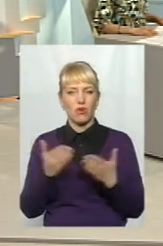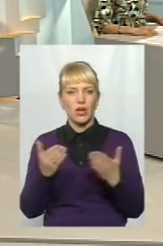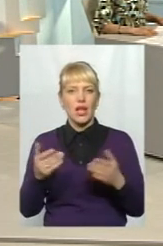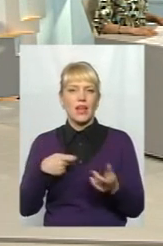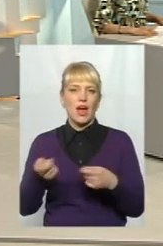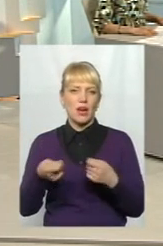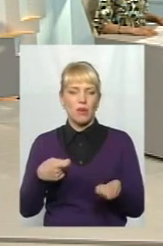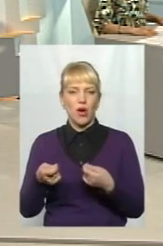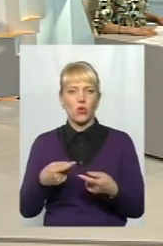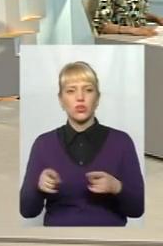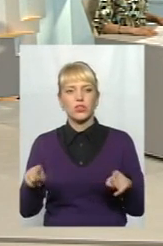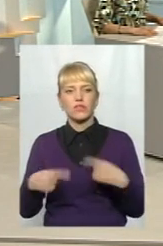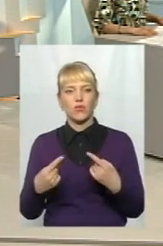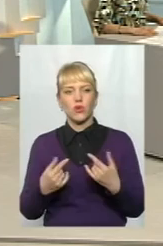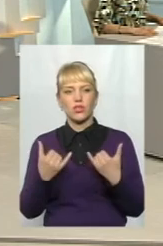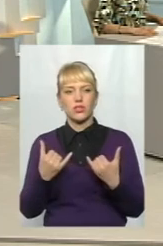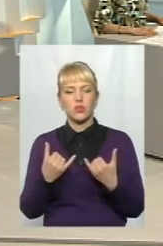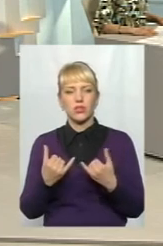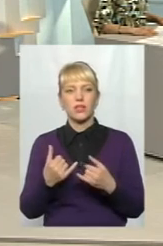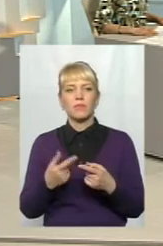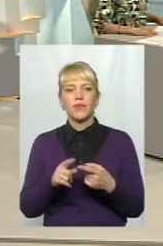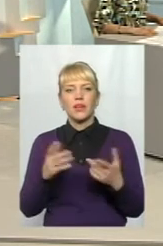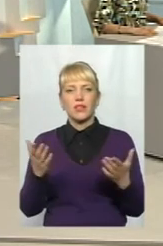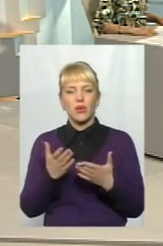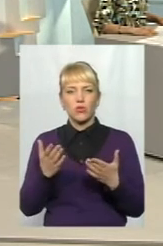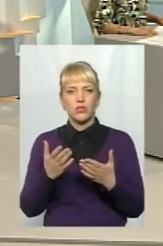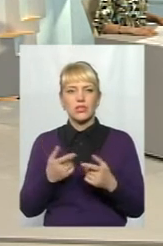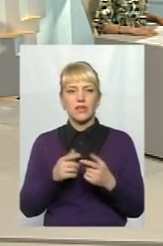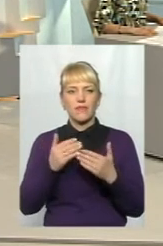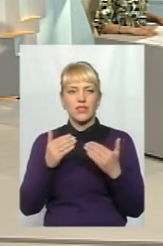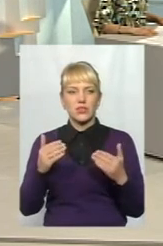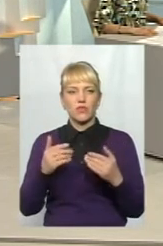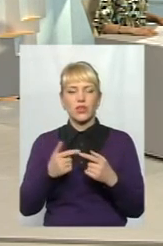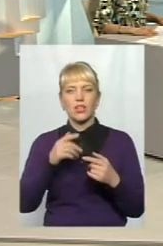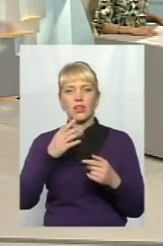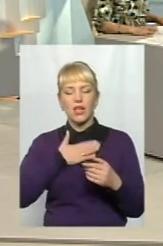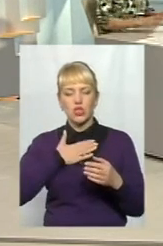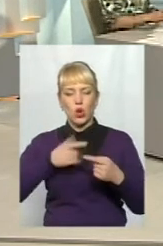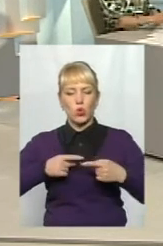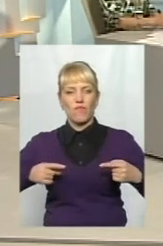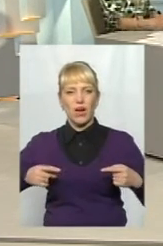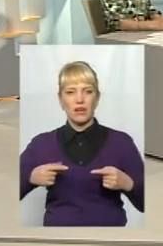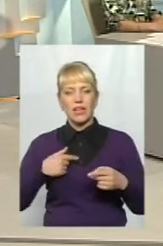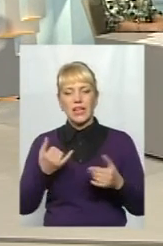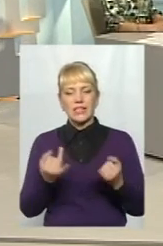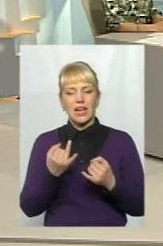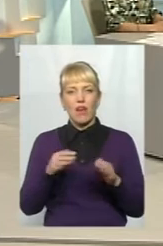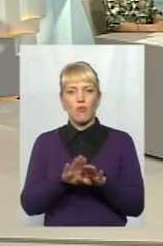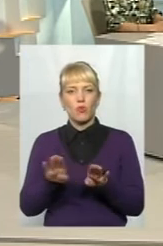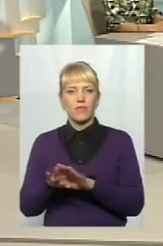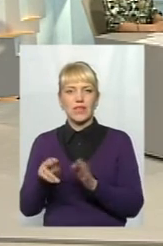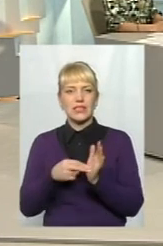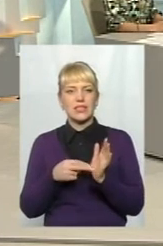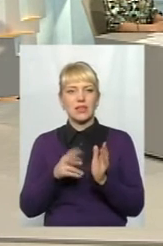ярмарок, створення віртуальної виставки саме товарів наших. Особливо це цікаво порівняти з цінами, які